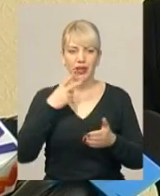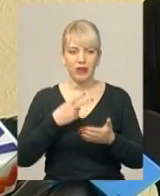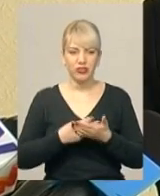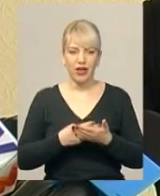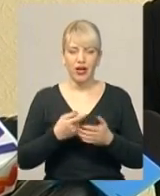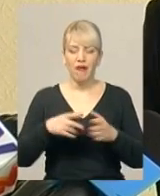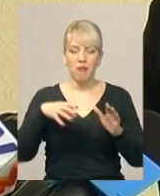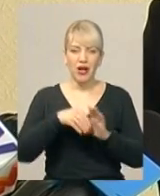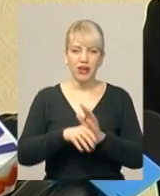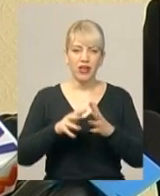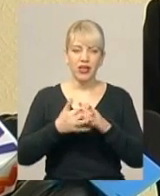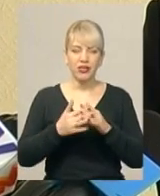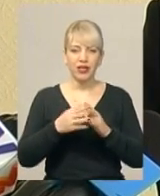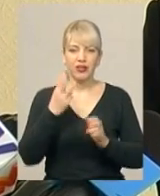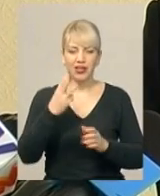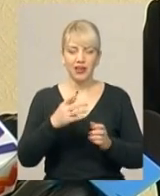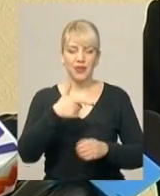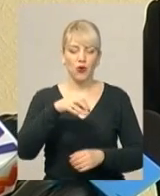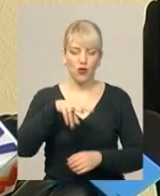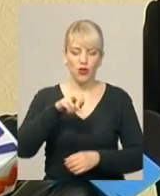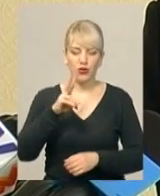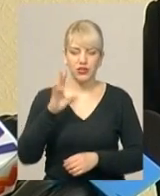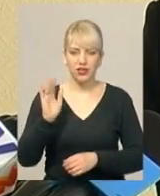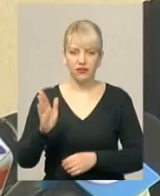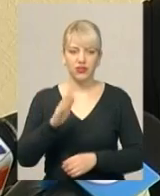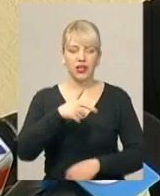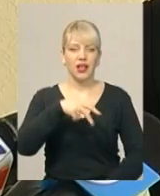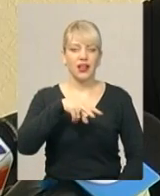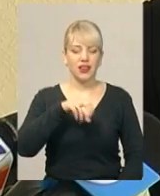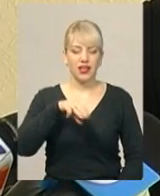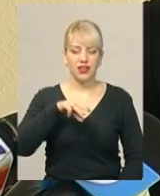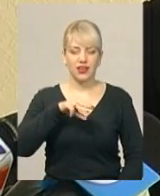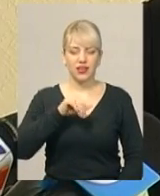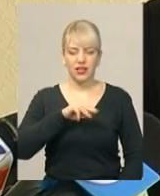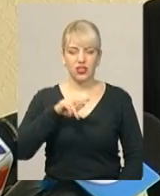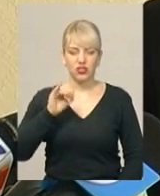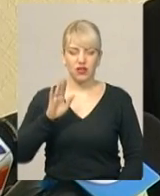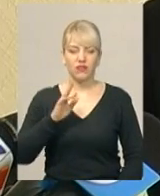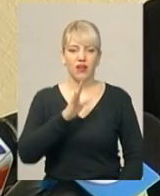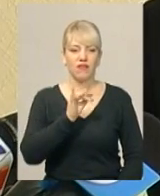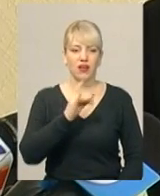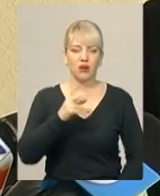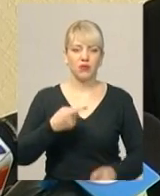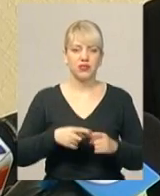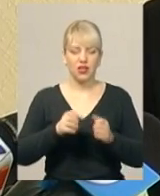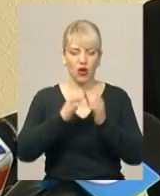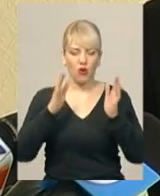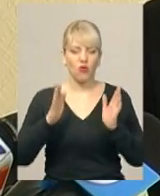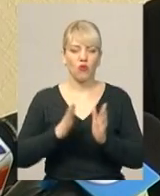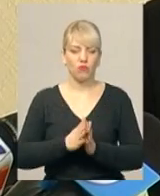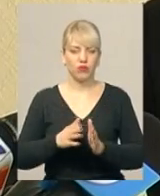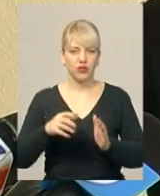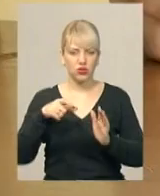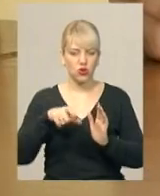межах населених пунктів три населені пункти – Голосків, Летичів і Верпа. Цілий комплекс доріг – це пішохідні, велосипедні